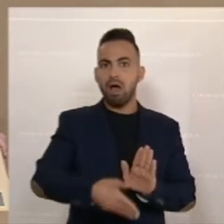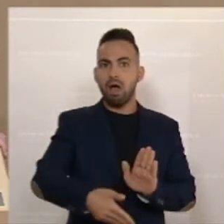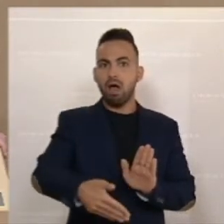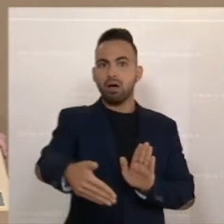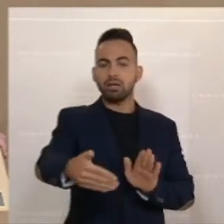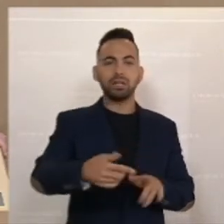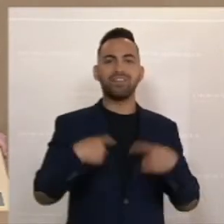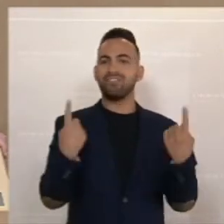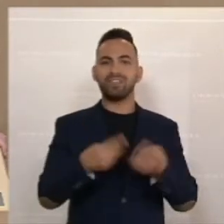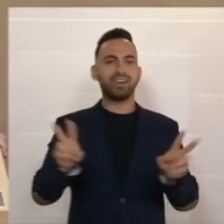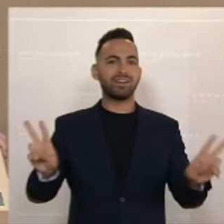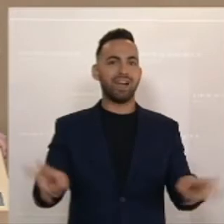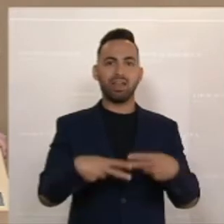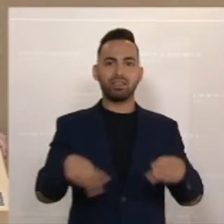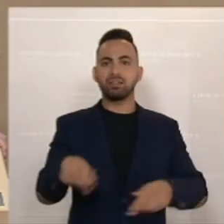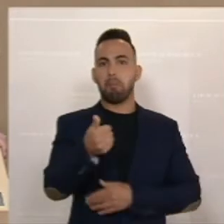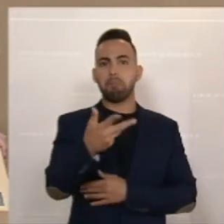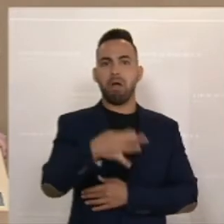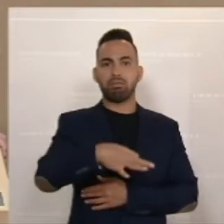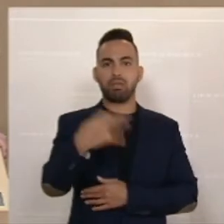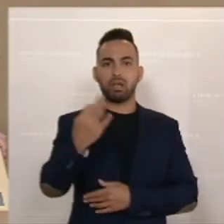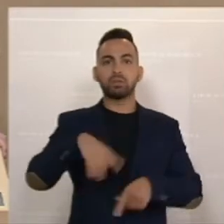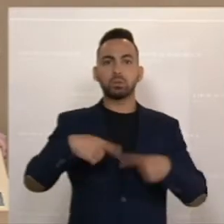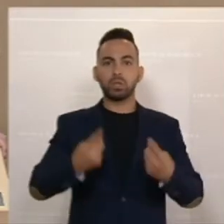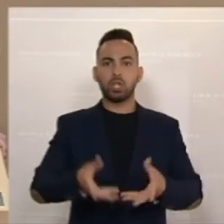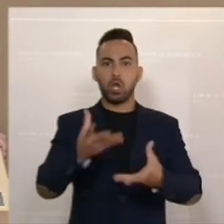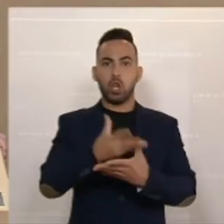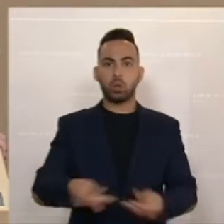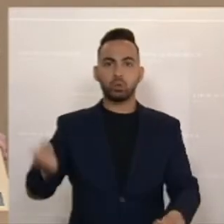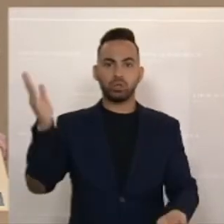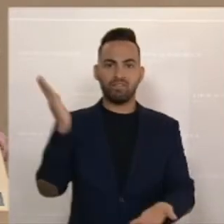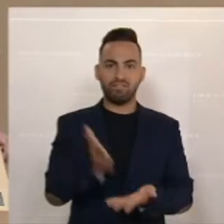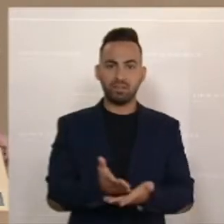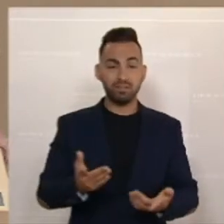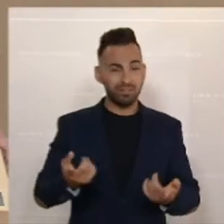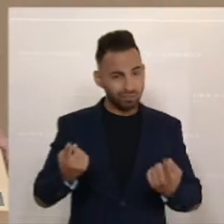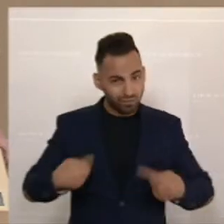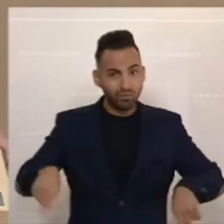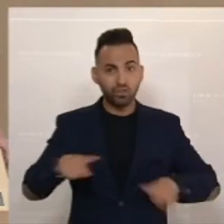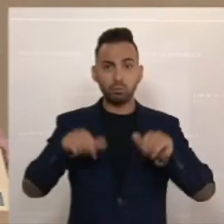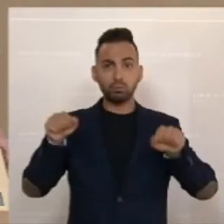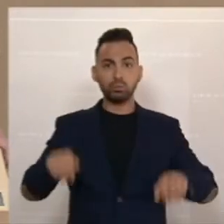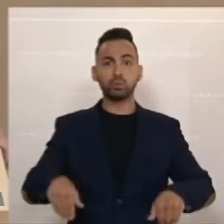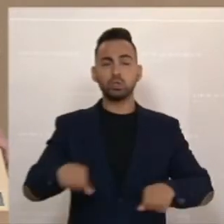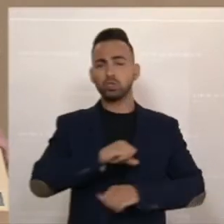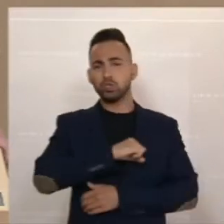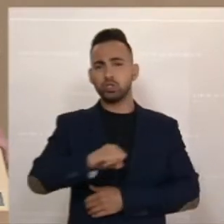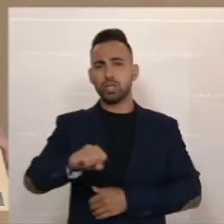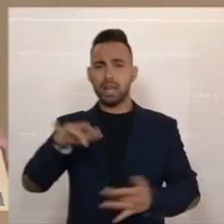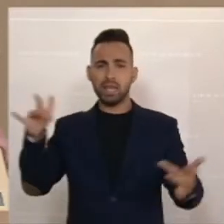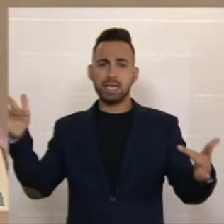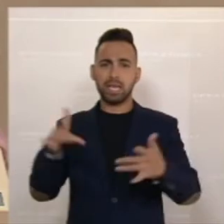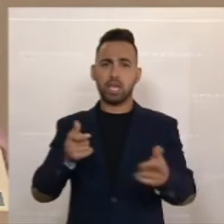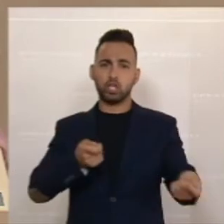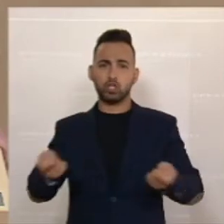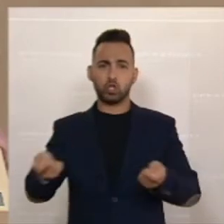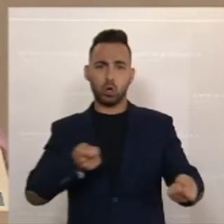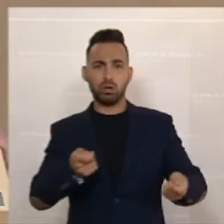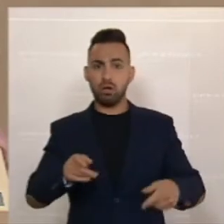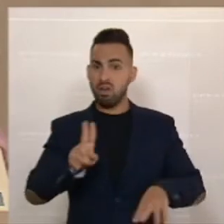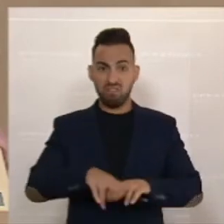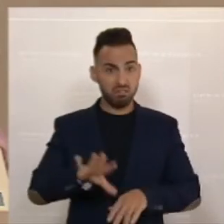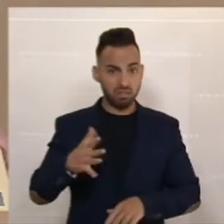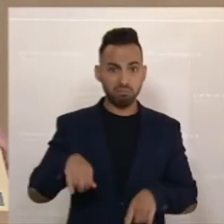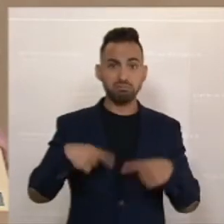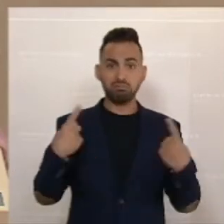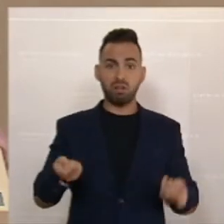es nicht in wenigen Tagen und Wochen lösen. Und wenn nicht rasch gegengesteuert wird, dann werden diese Preise erbarmungslos